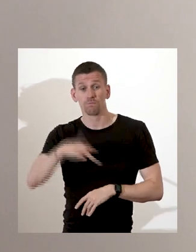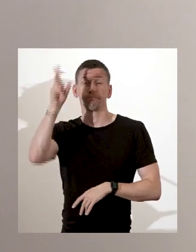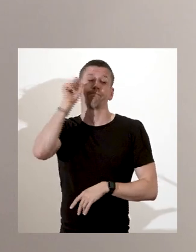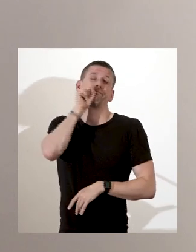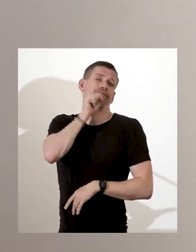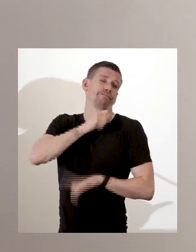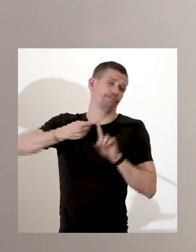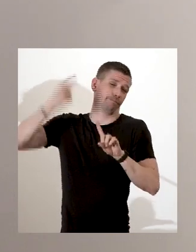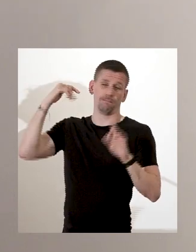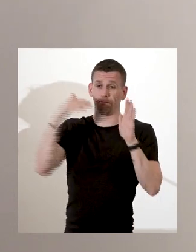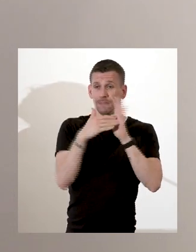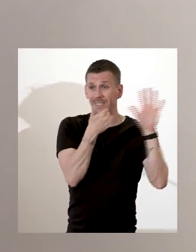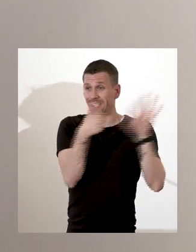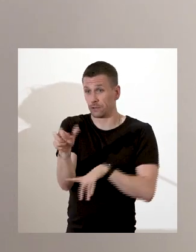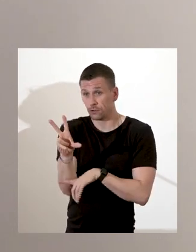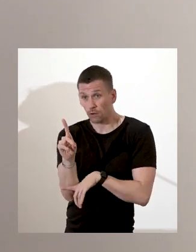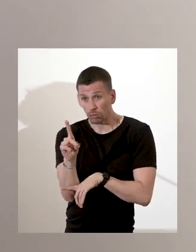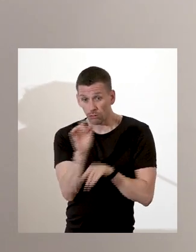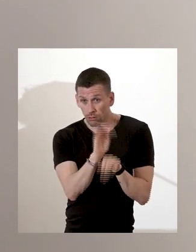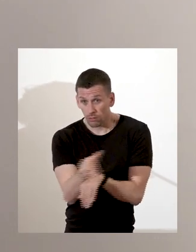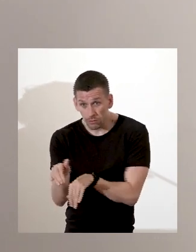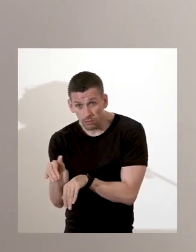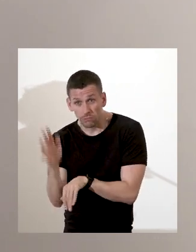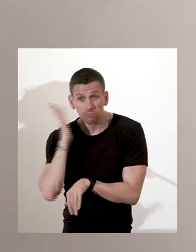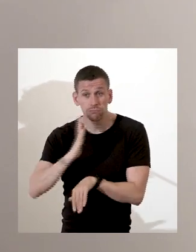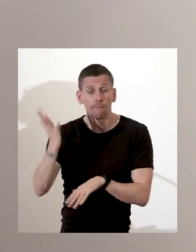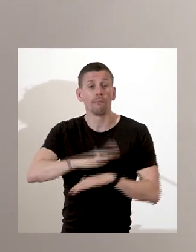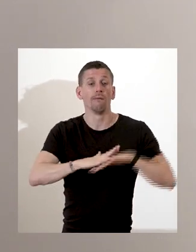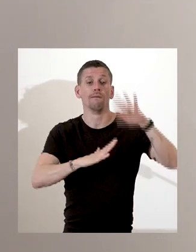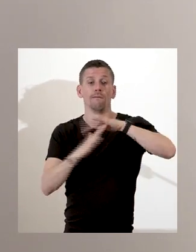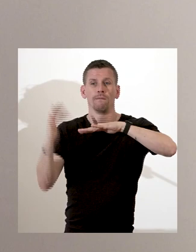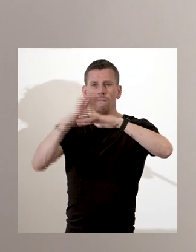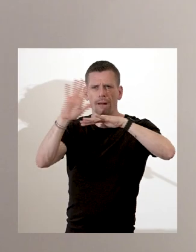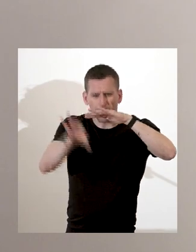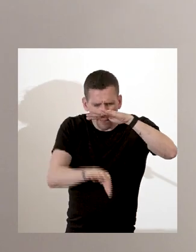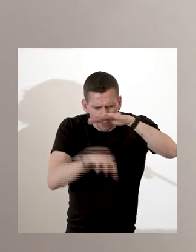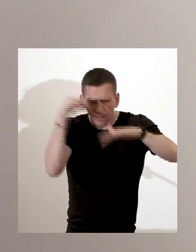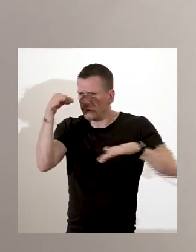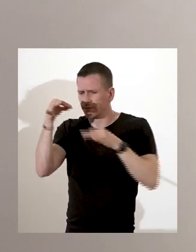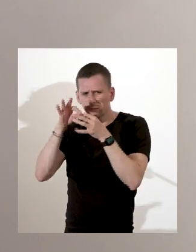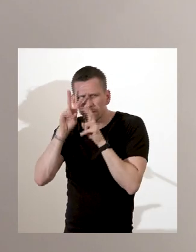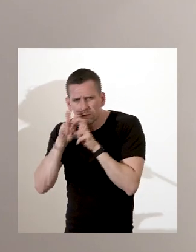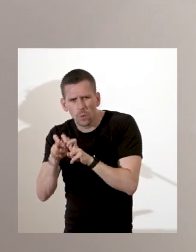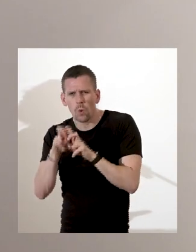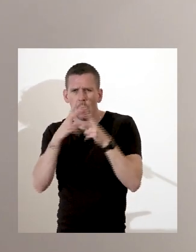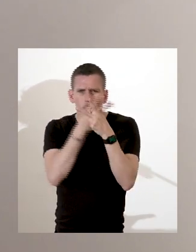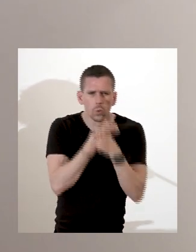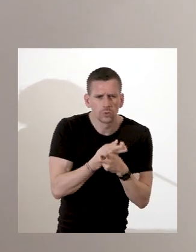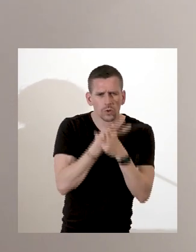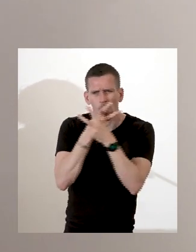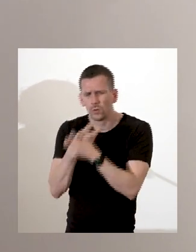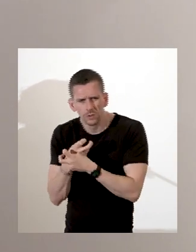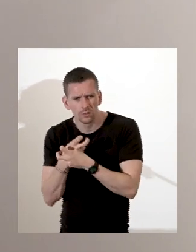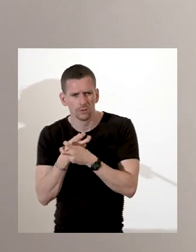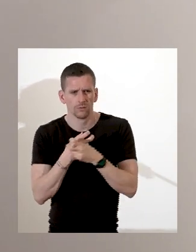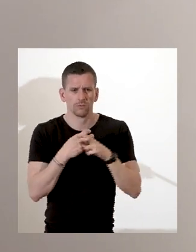conduit à identifier, par les restes et les rituels funéraires qui sont